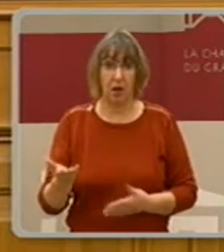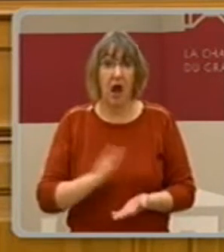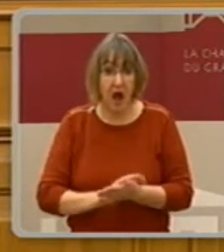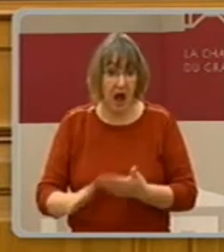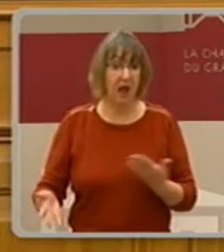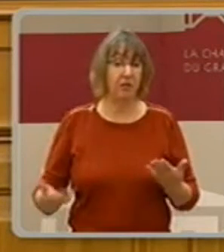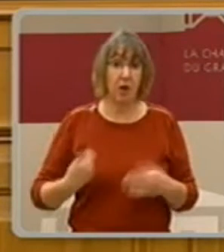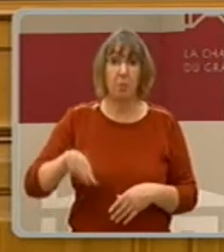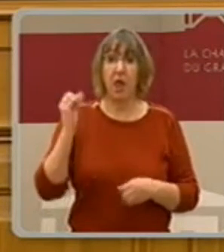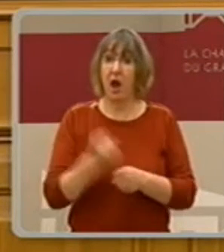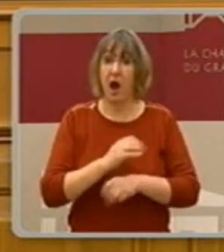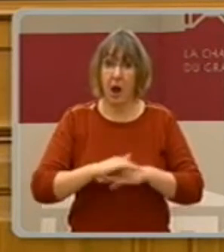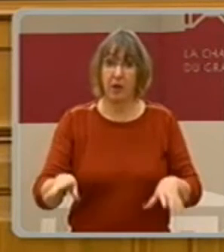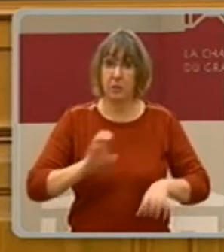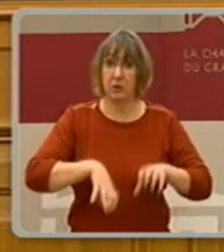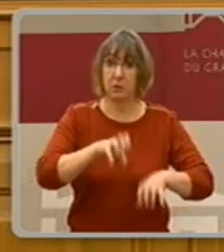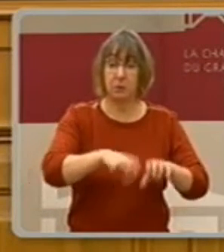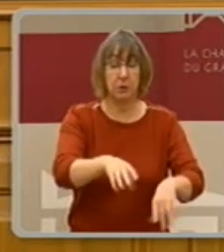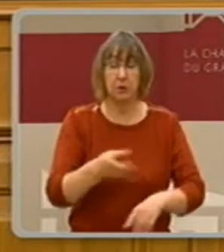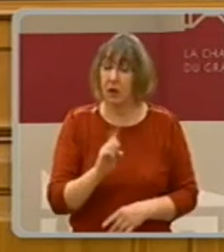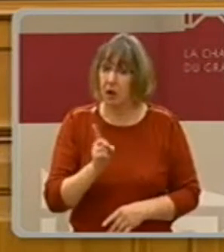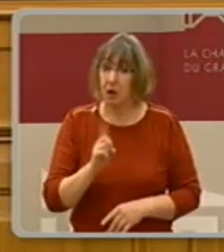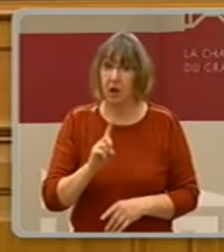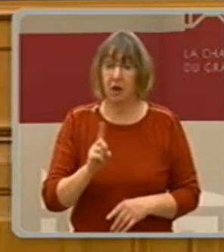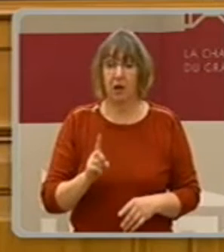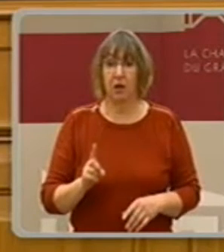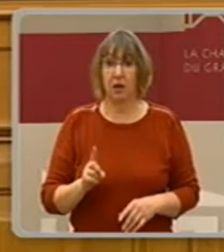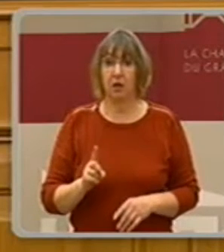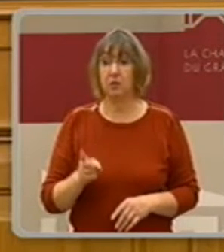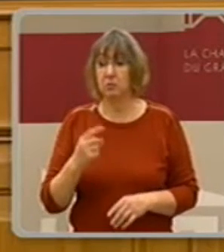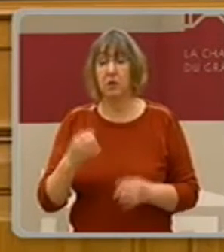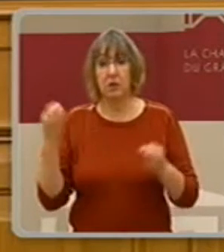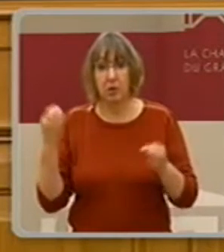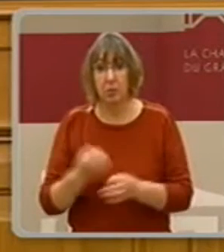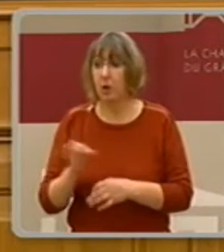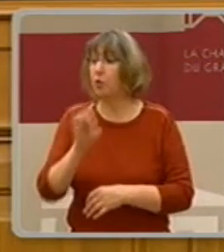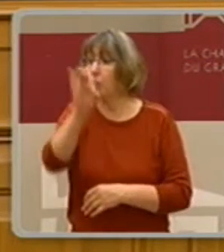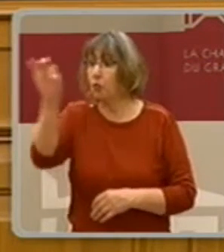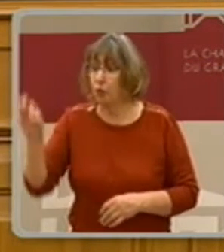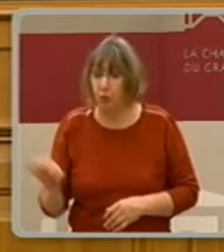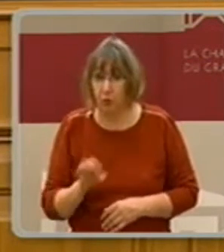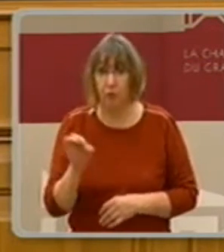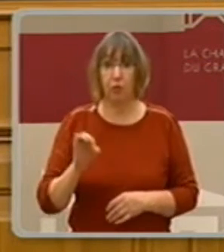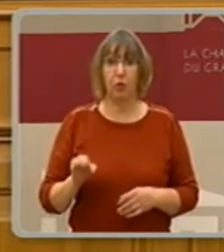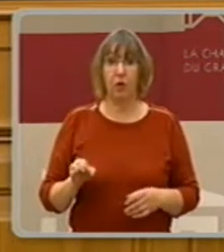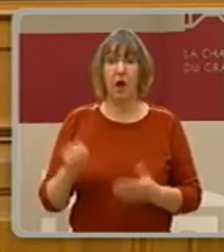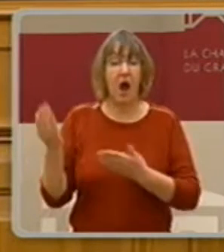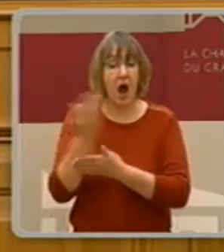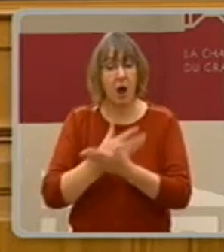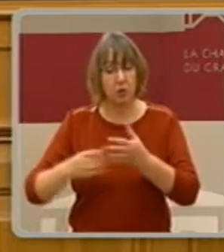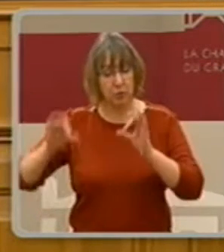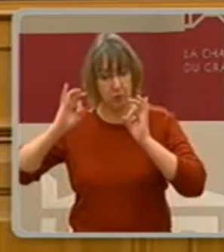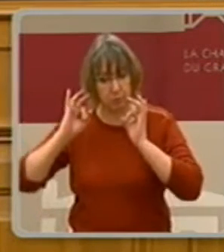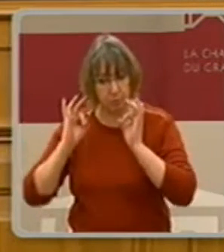Formen, man muss auch punktuelle Lesungen bringen, aber wir schaffen es nicht, indem wir die Erbisplätze zu 80 Prozent mit